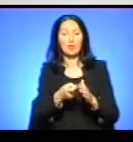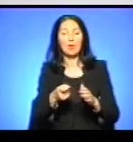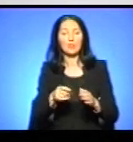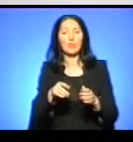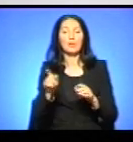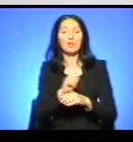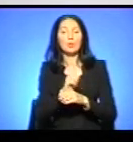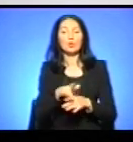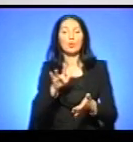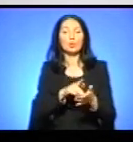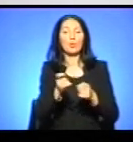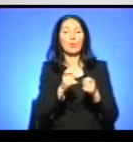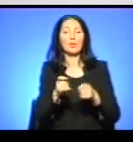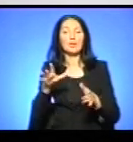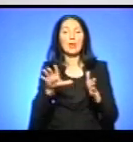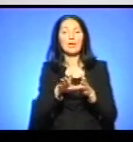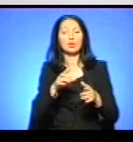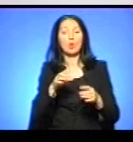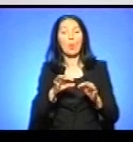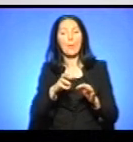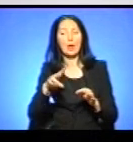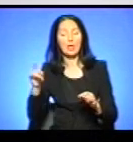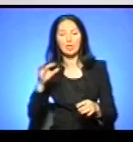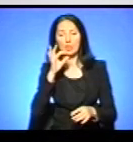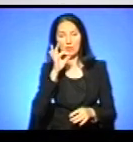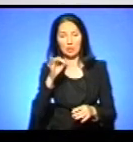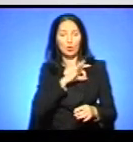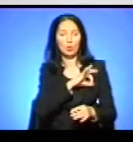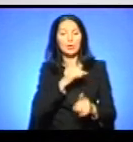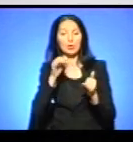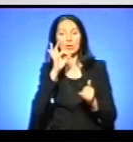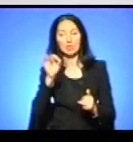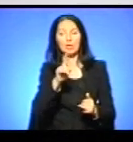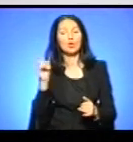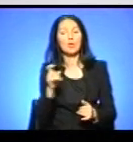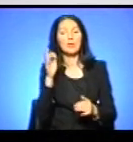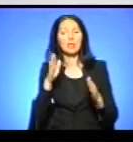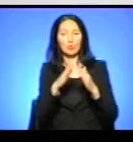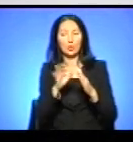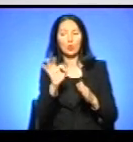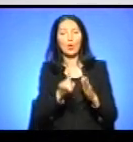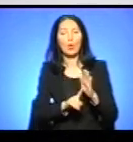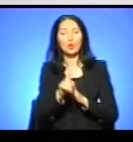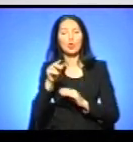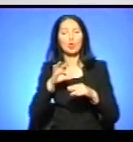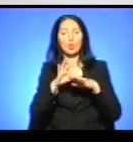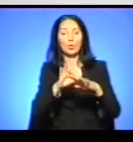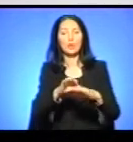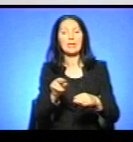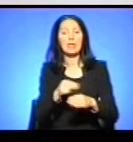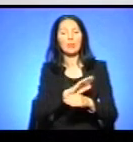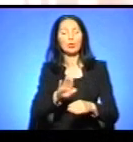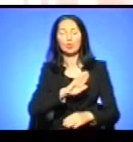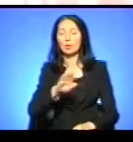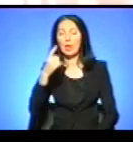електромереж нам сьогодні юрист. А Галина Починок сказала, що власник будинку про початок проведення ремонтних робіт не повідомив.